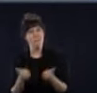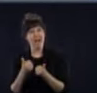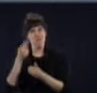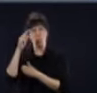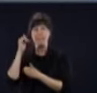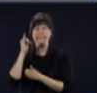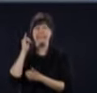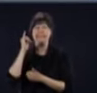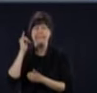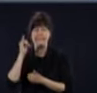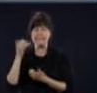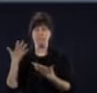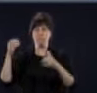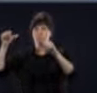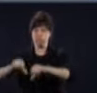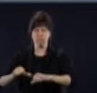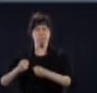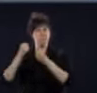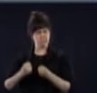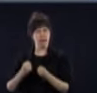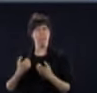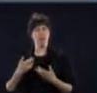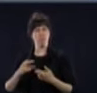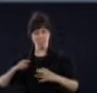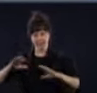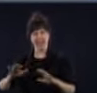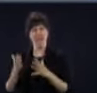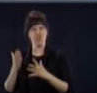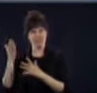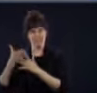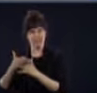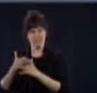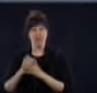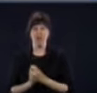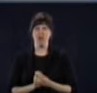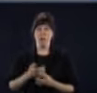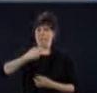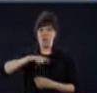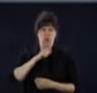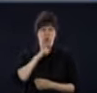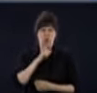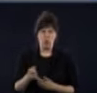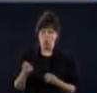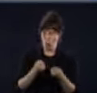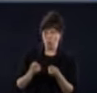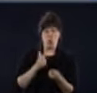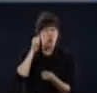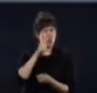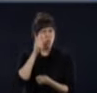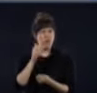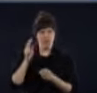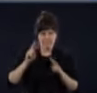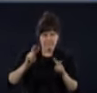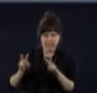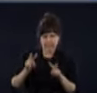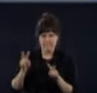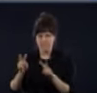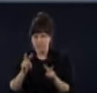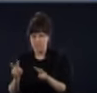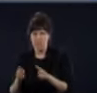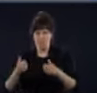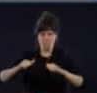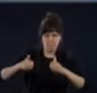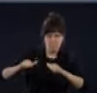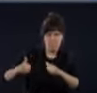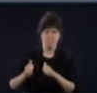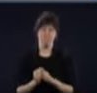'antérieurement. Donc, je pense que ça va être encore là, toujours monitoré au jour le jour. Mais je pense que ça fait